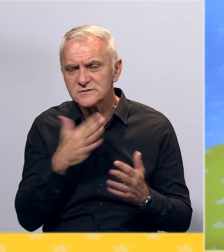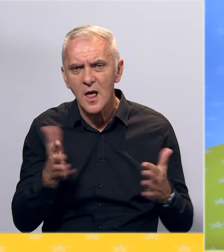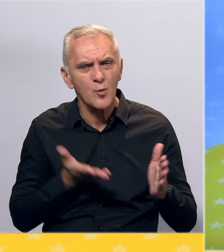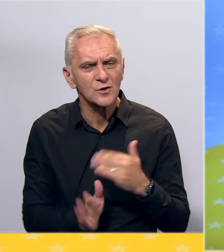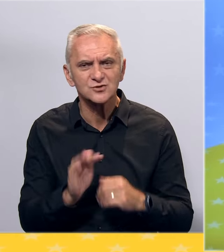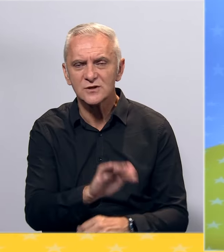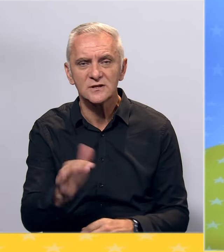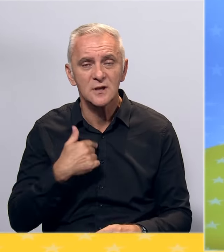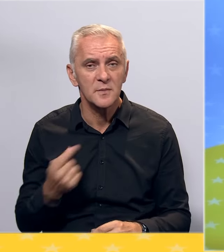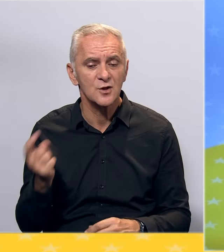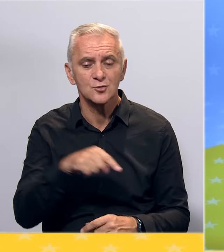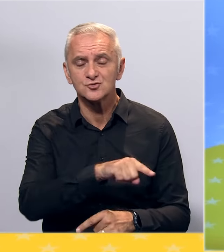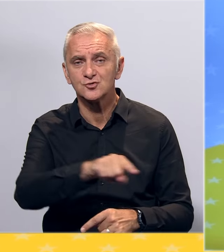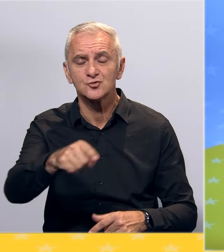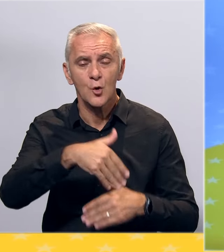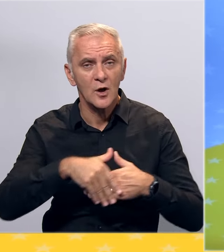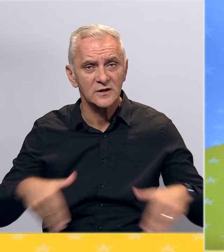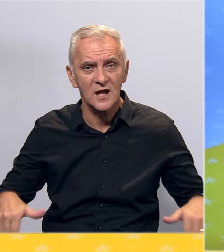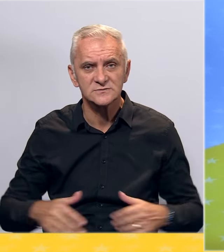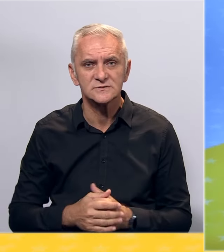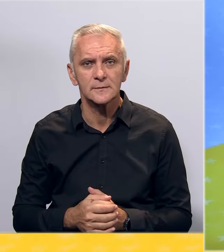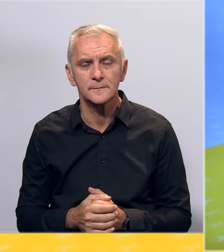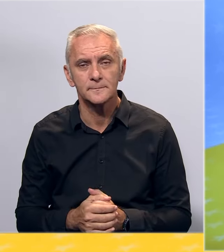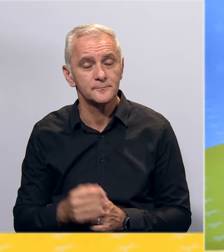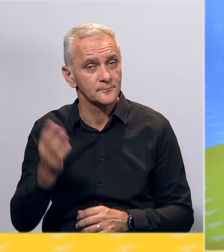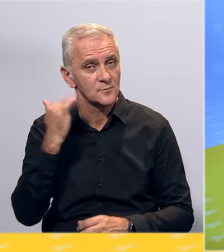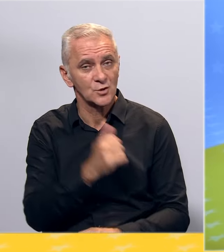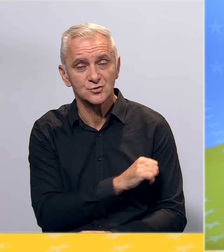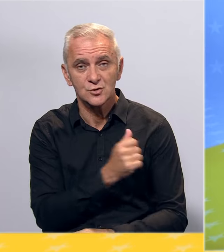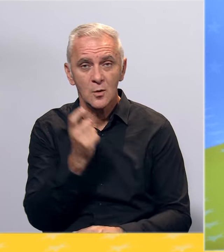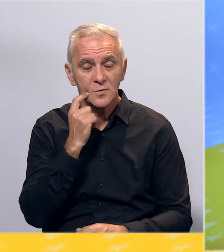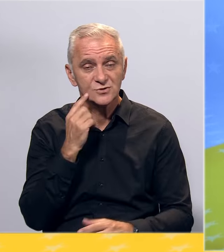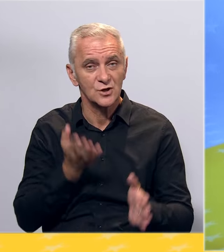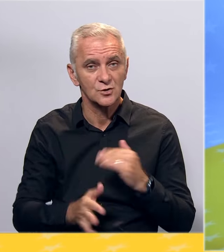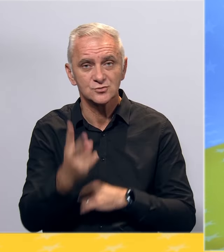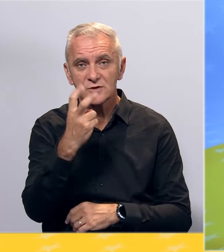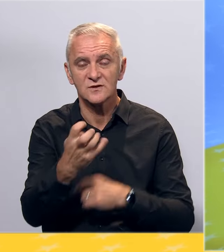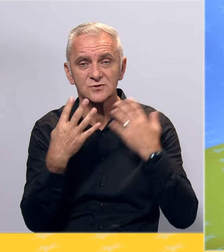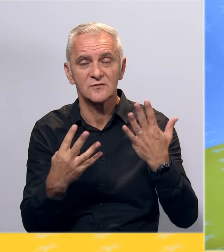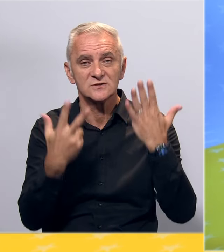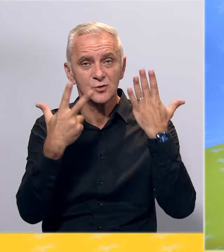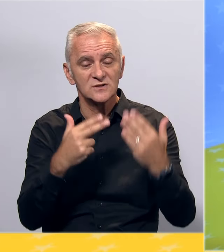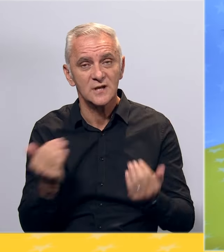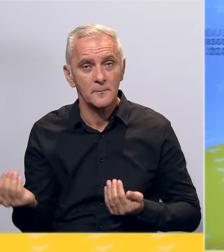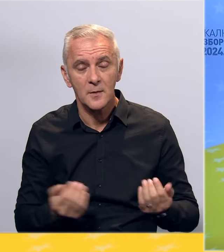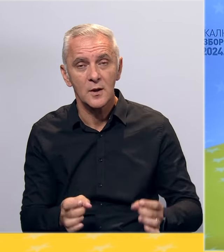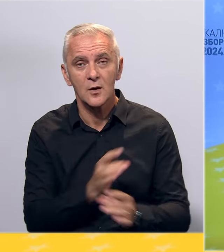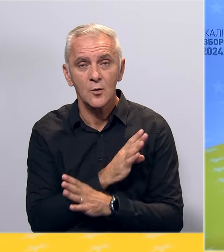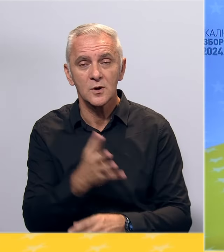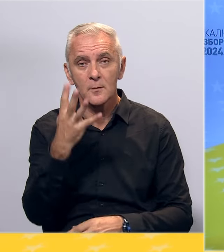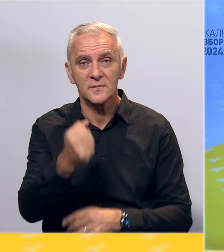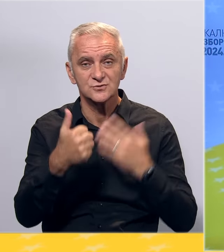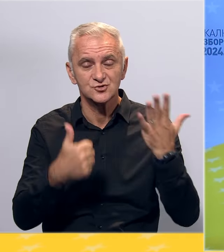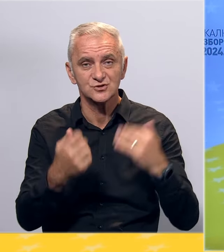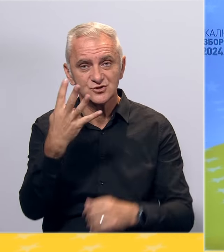Dovedeni smo do grance biološkog opstanka. Prošle godine u Bihaću je rođeno 298 beba, a umrlo 564